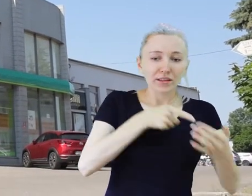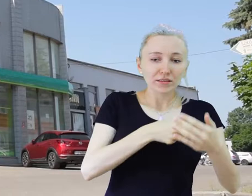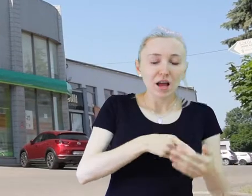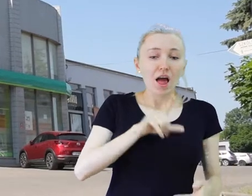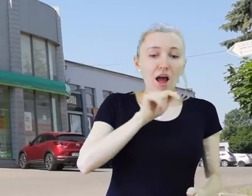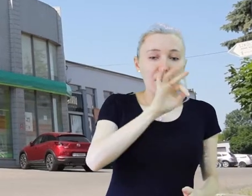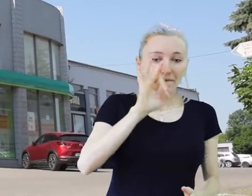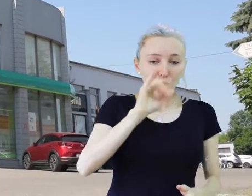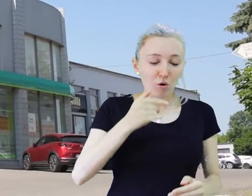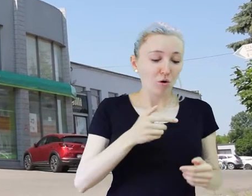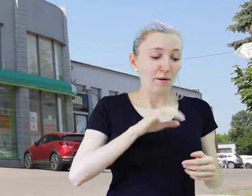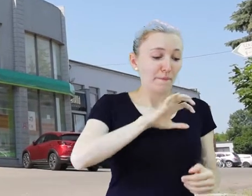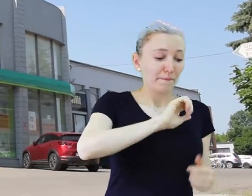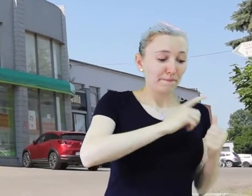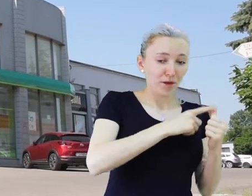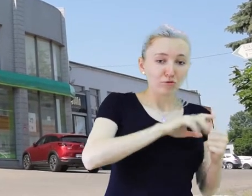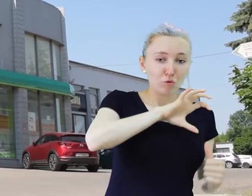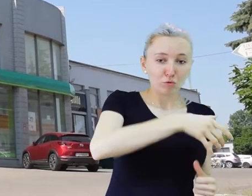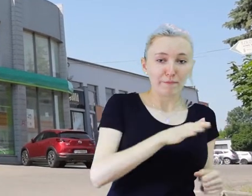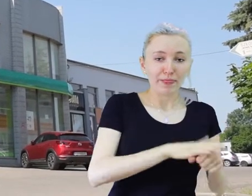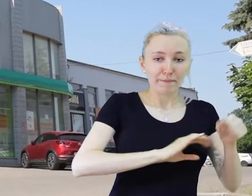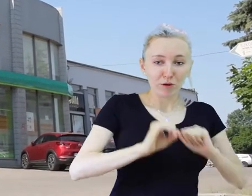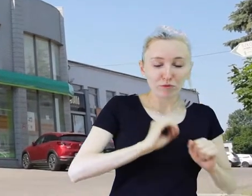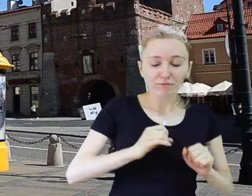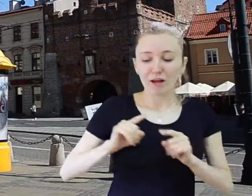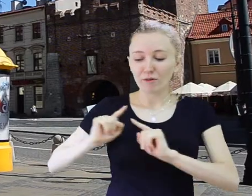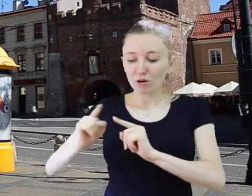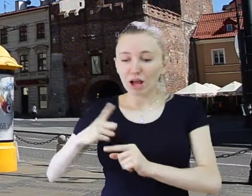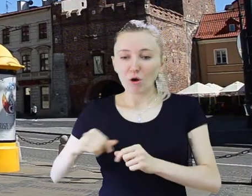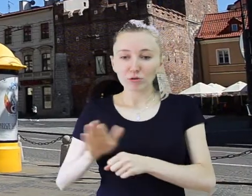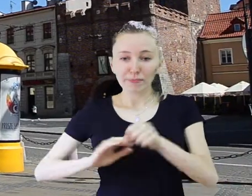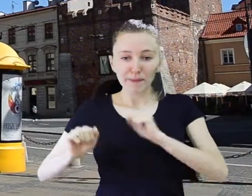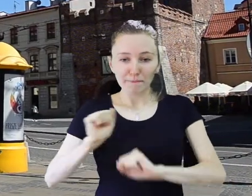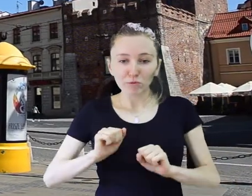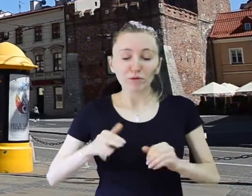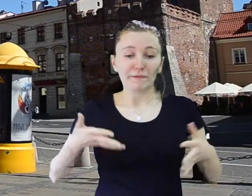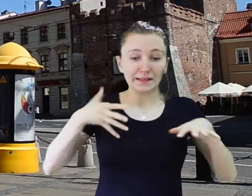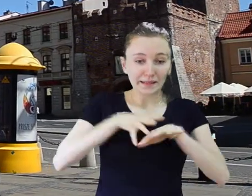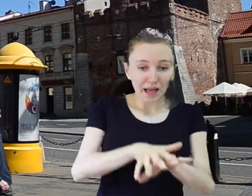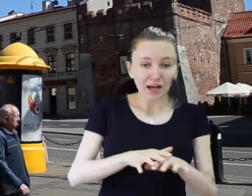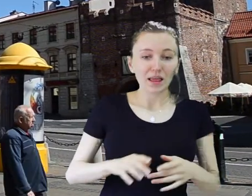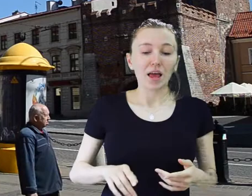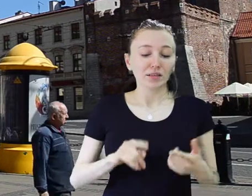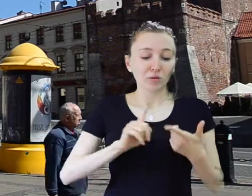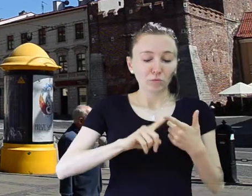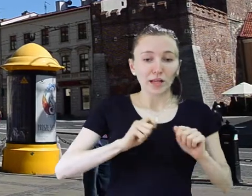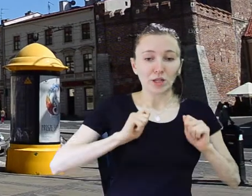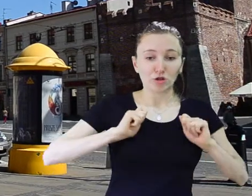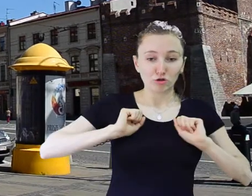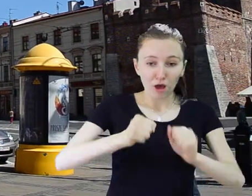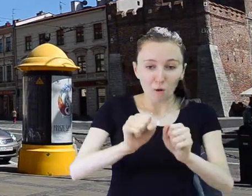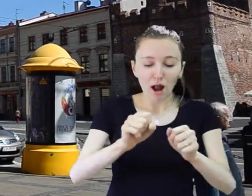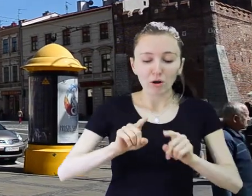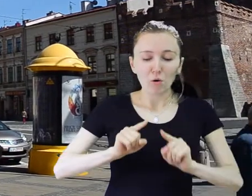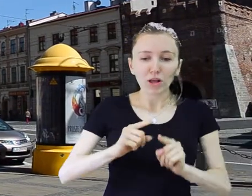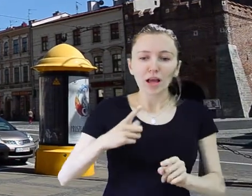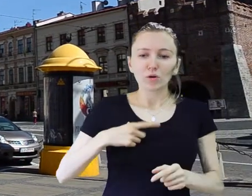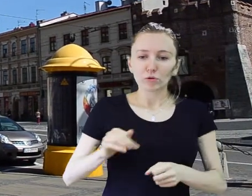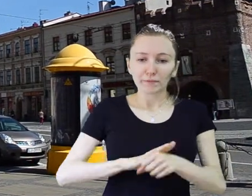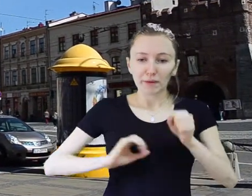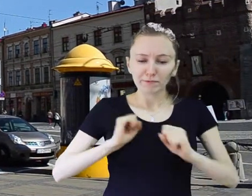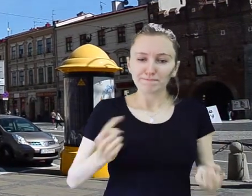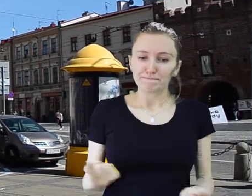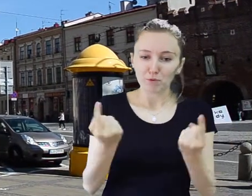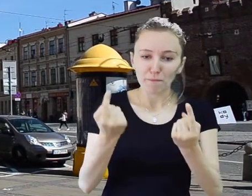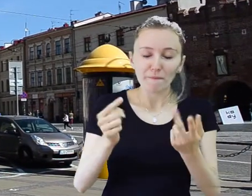integracja środowisk i organizacji osób niepełnosprawnych, promowanie działalności organizacji zajmujących się problematyką